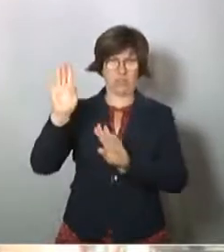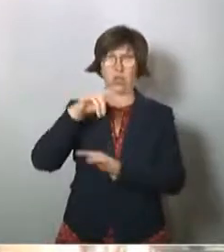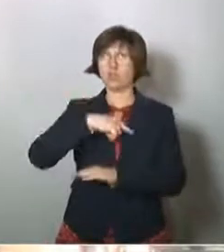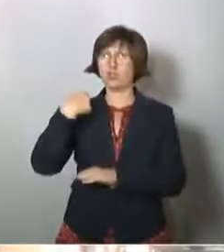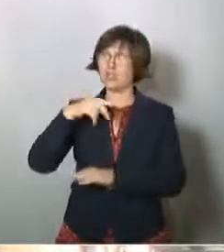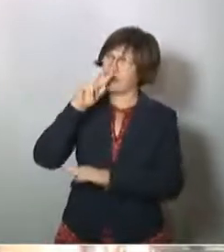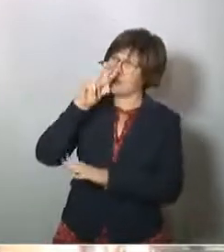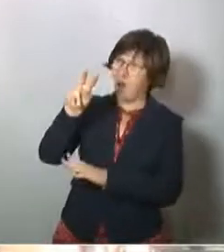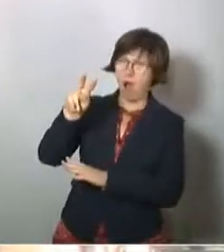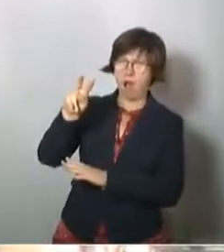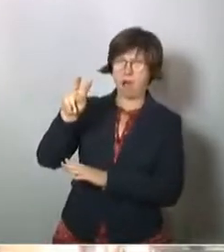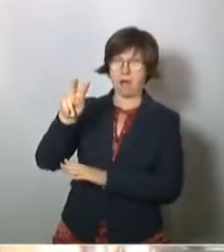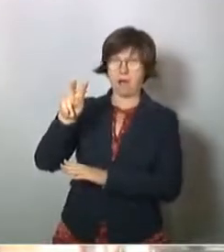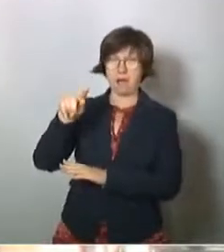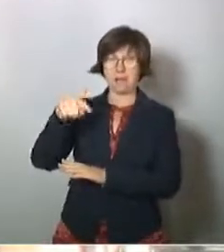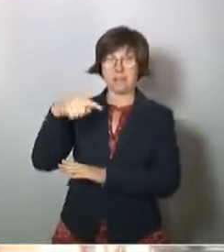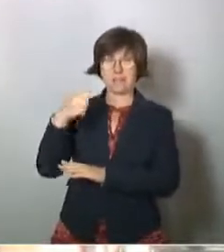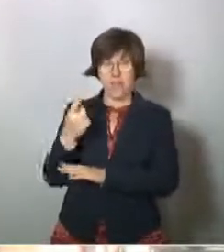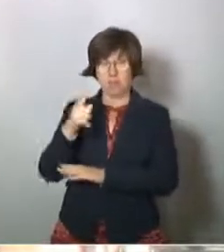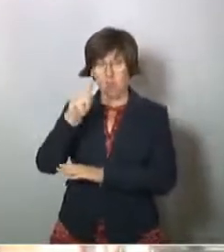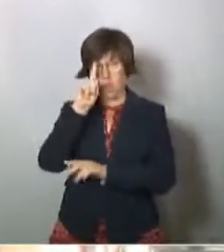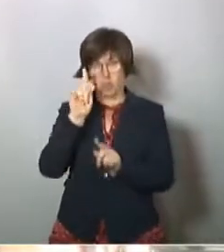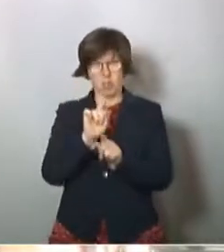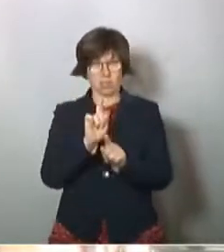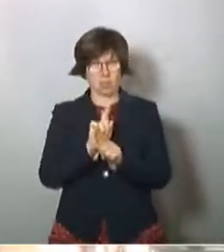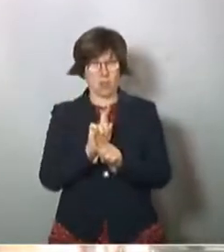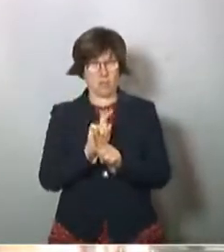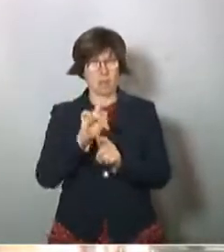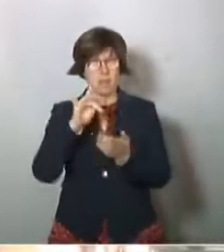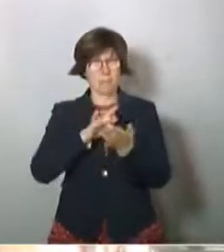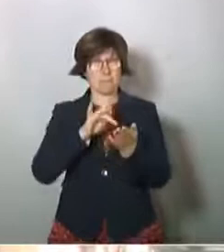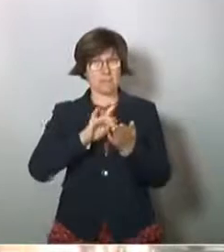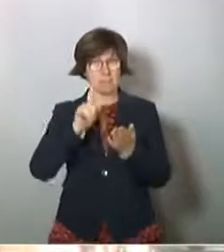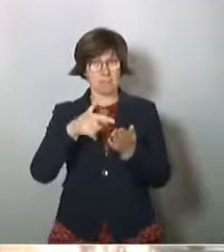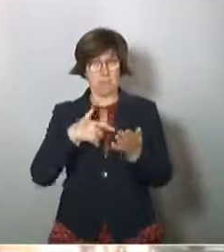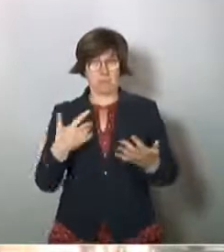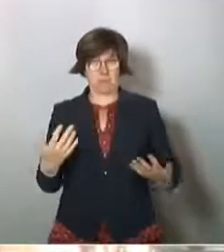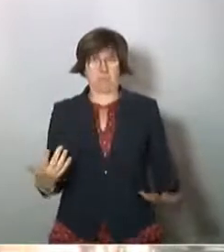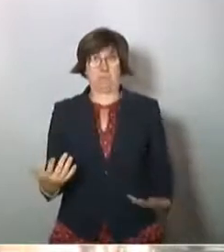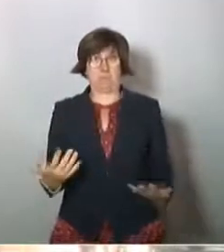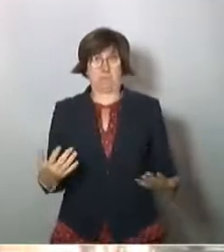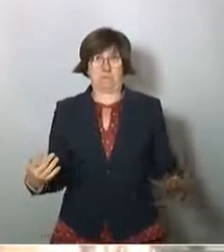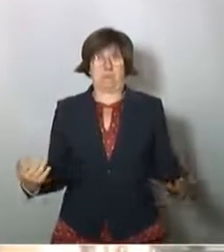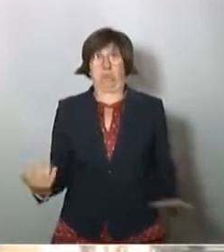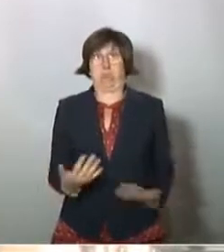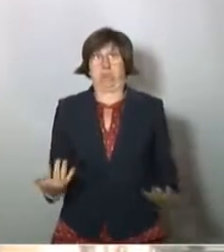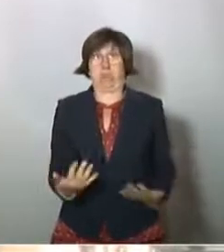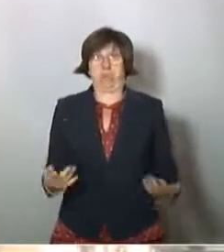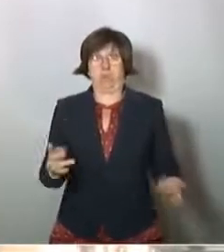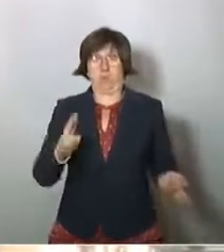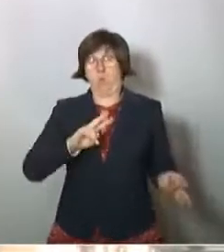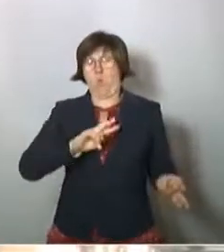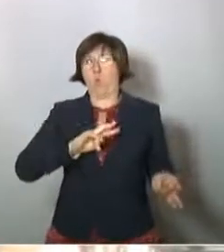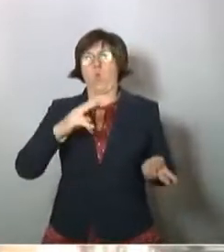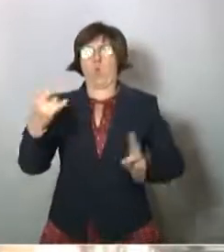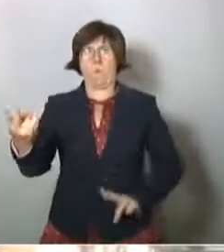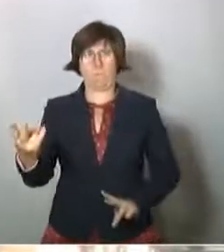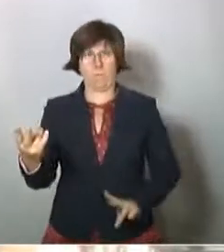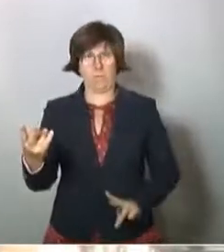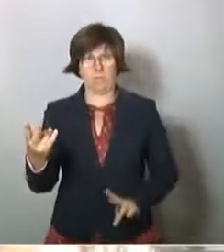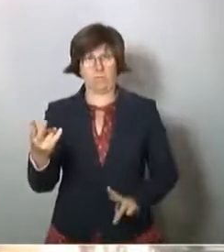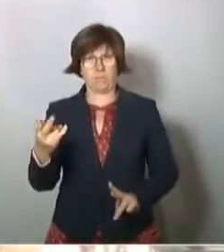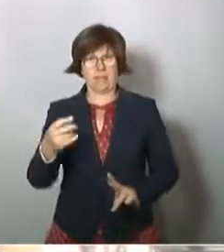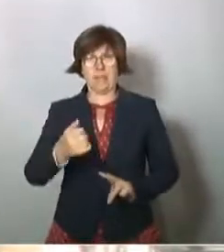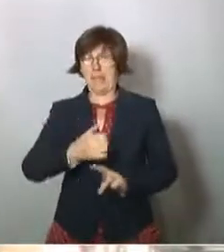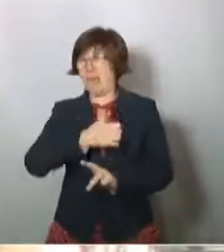und dann so wie auch in Deutschland so Mitte März herum dann umgeschaltet wurde, zum Teil